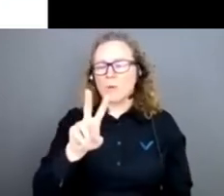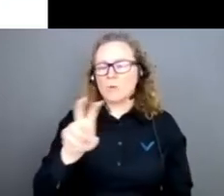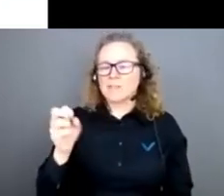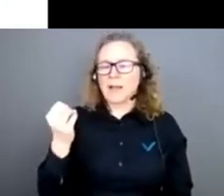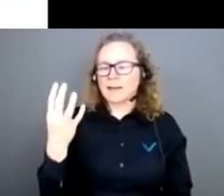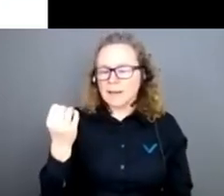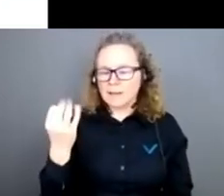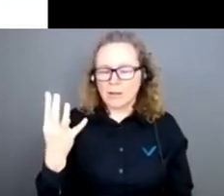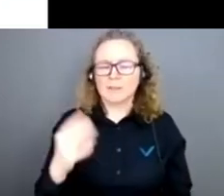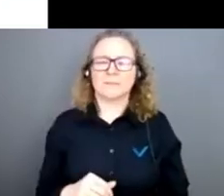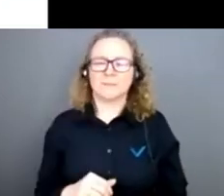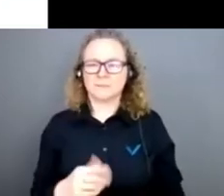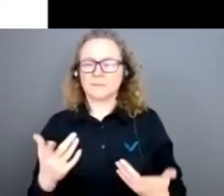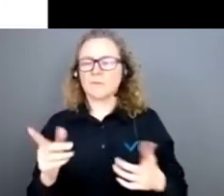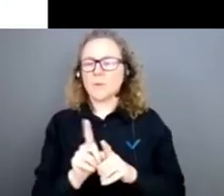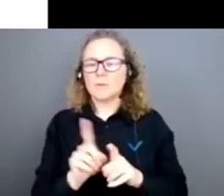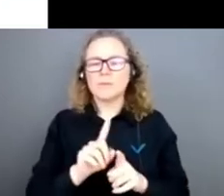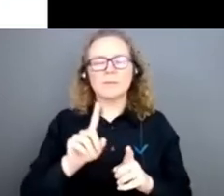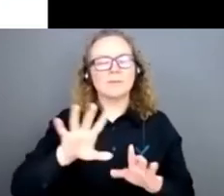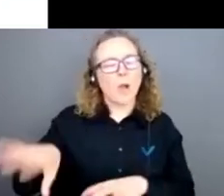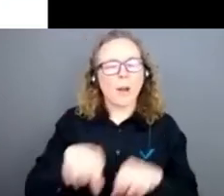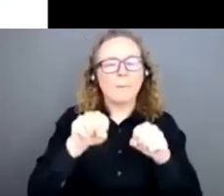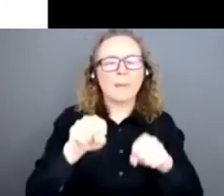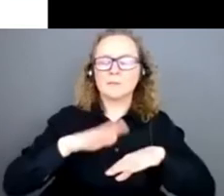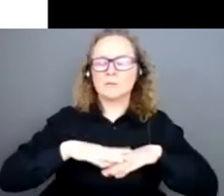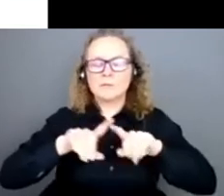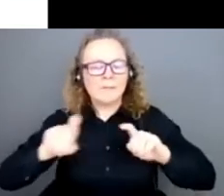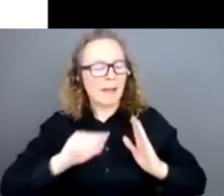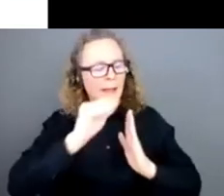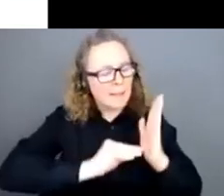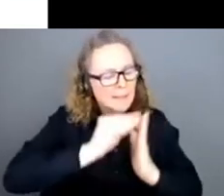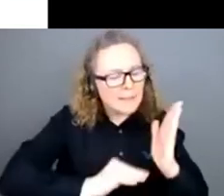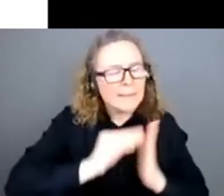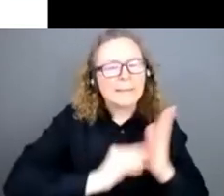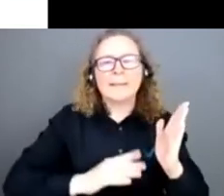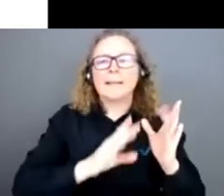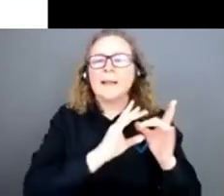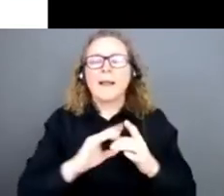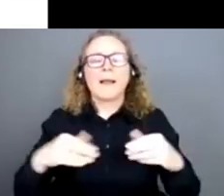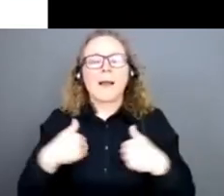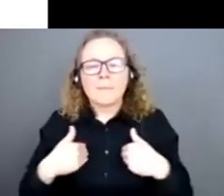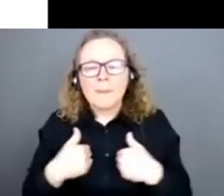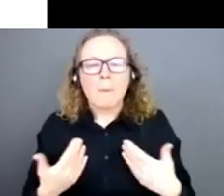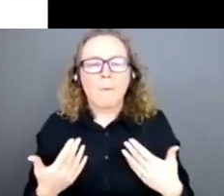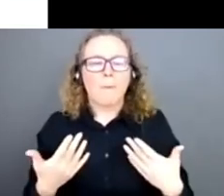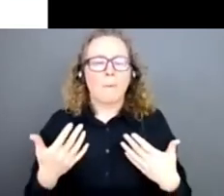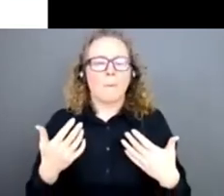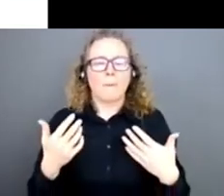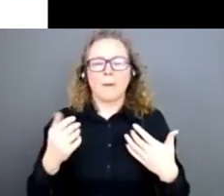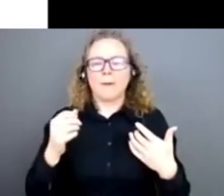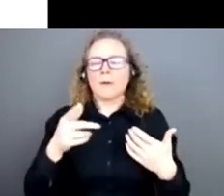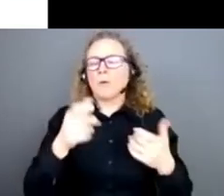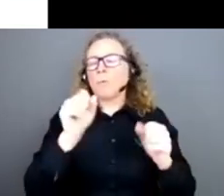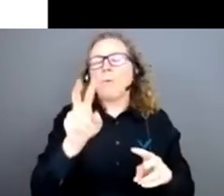Et je suis l'autrice de quelques écrits sur la question animale. On peut en trouver la liste en